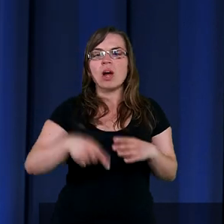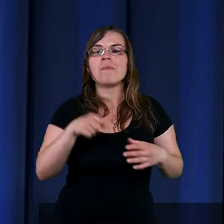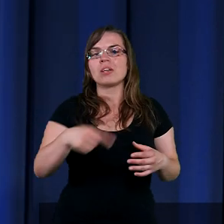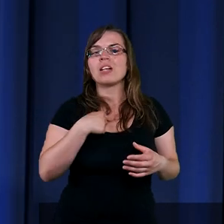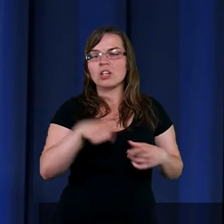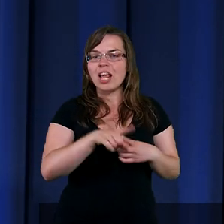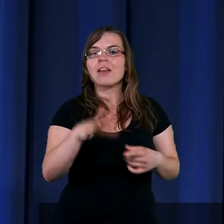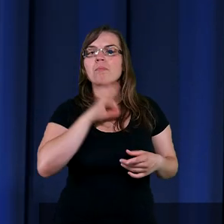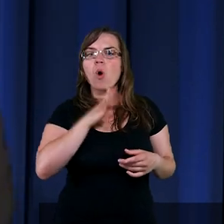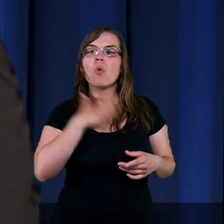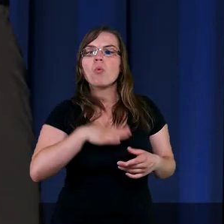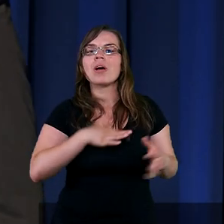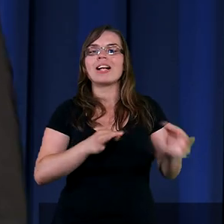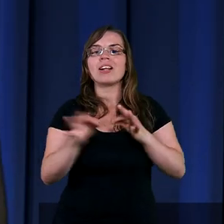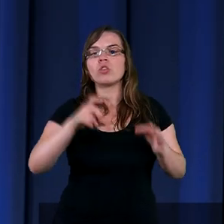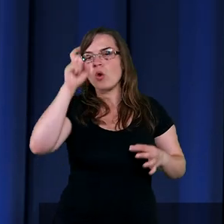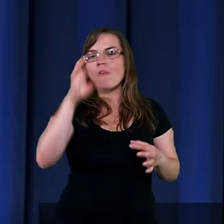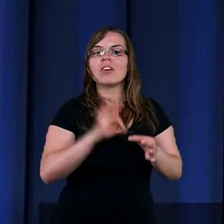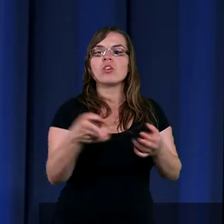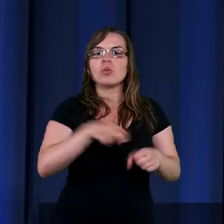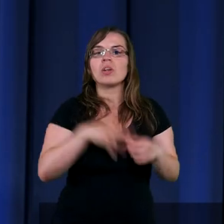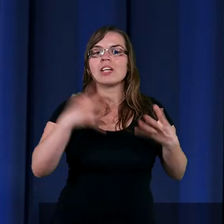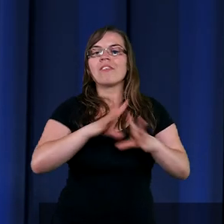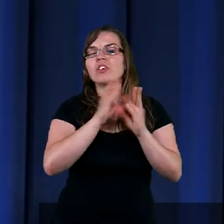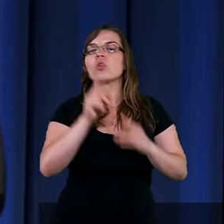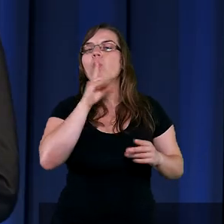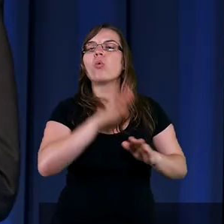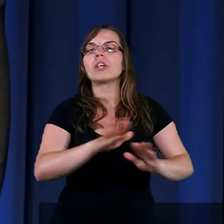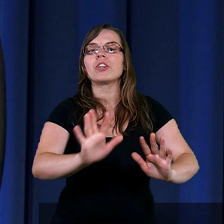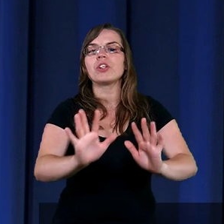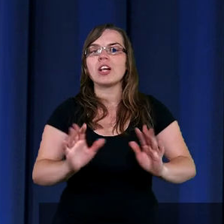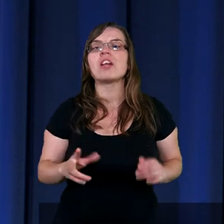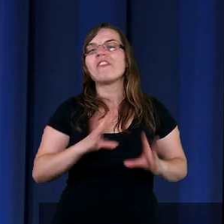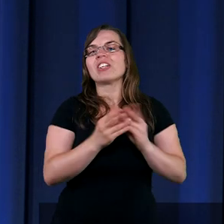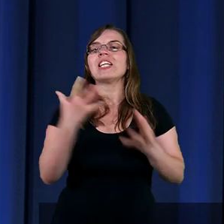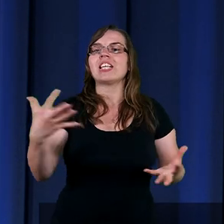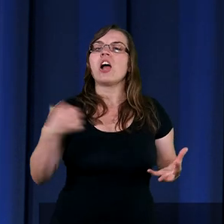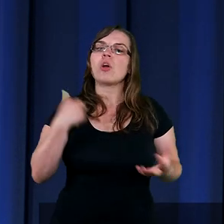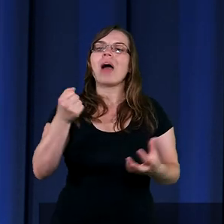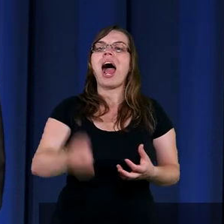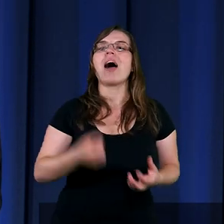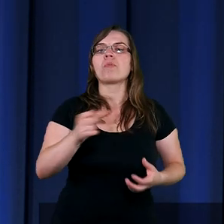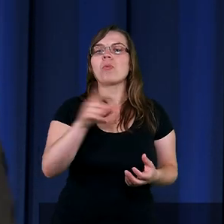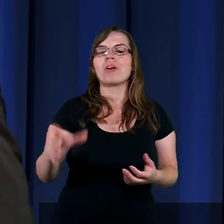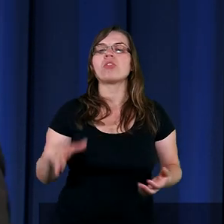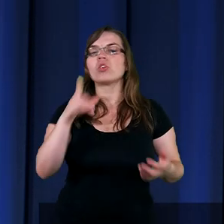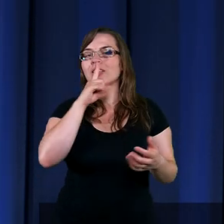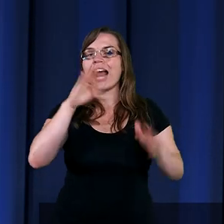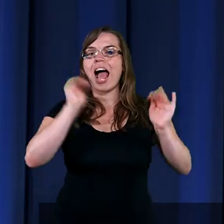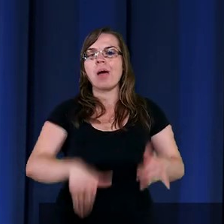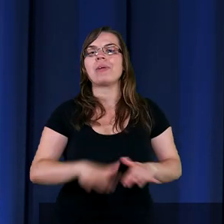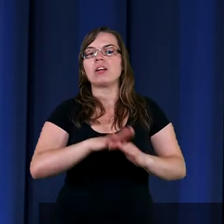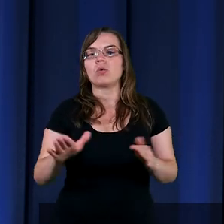ale to jest moja ulubiona historia. Człowiek, którego wszyscy chcieli uciszyć. Wszyscy chcieli, żeby apostoł Paweł w końcu zamilkł.